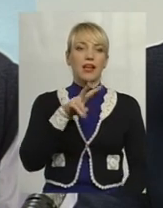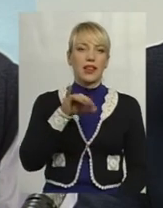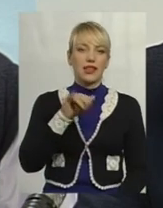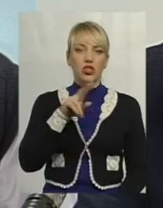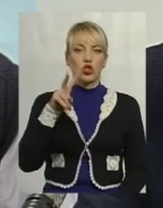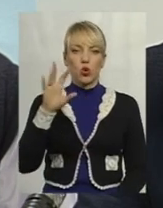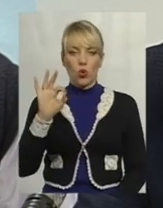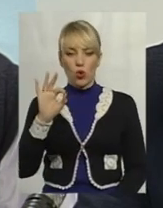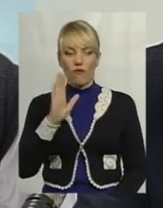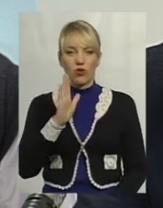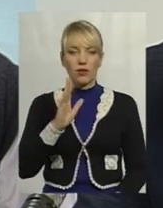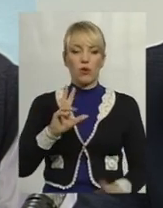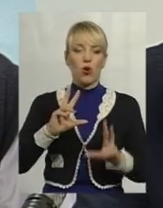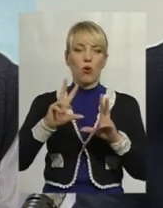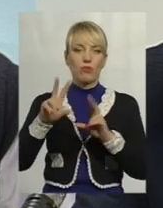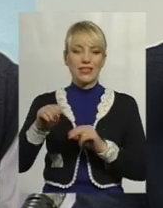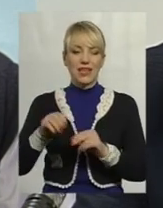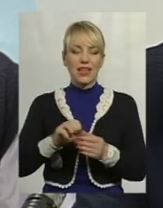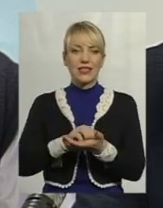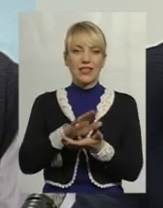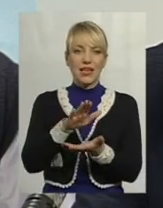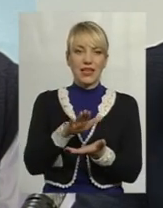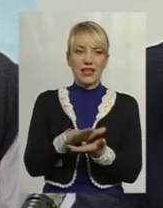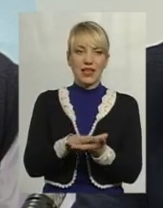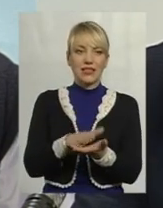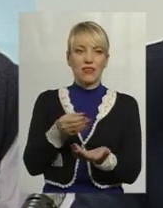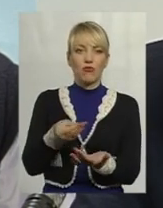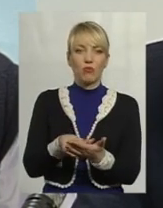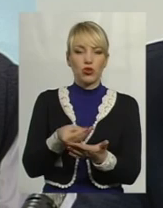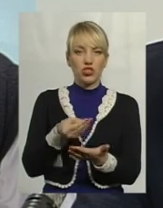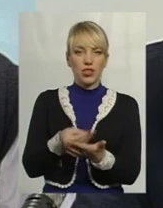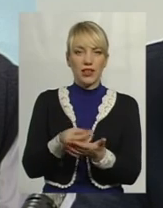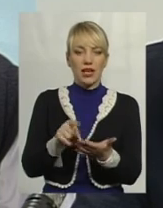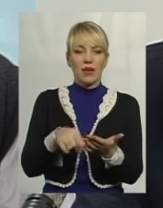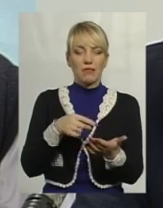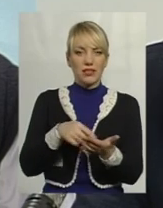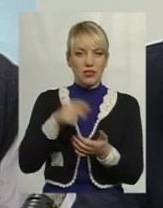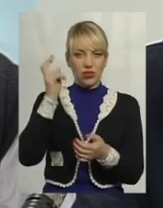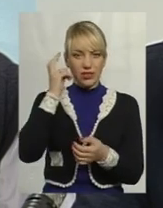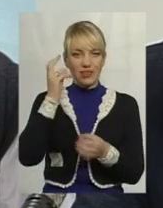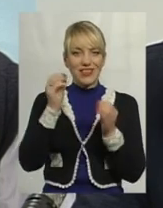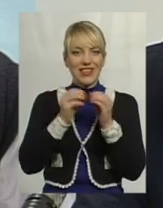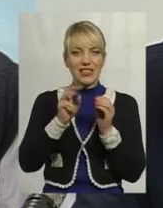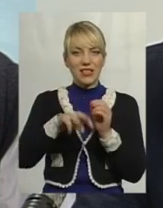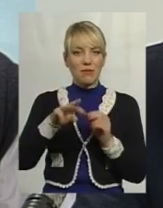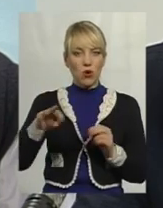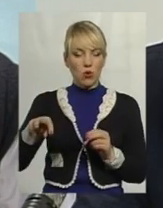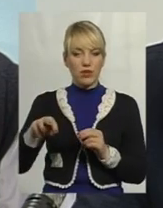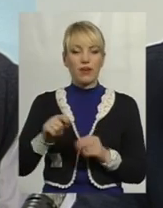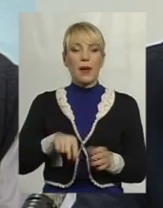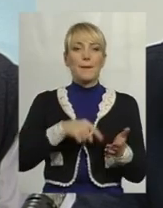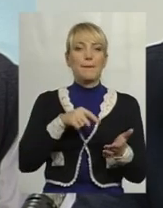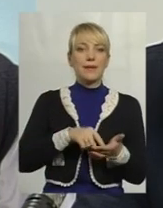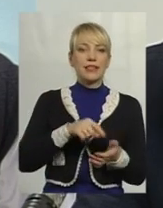закласти в бюджет 10 мільйонів гривень на компенсацію. У місті Полтаві, знову ж таки,